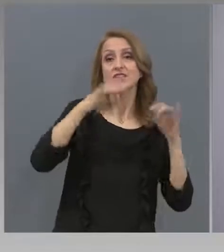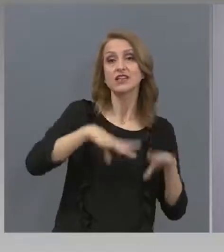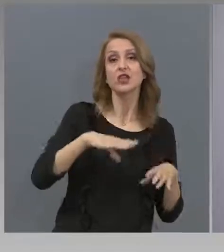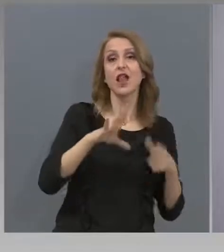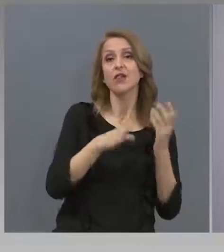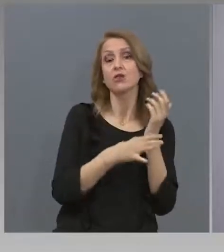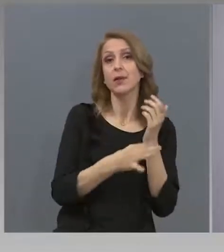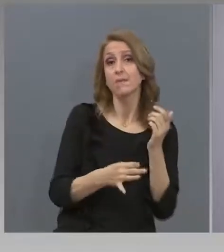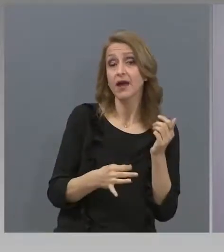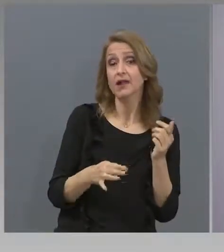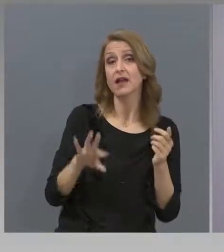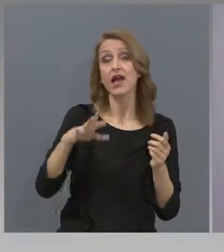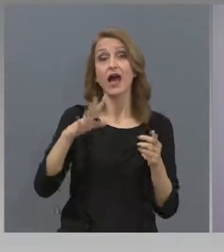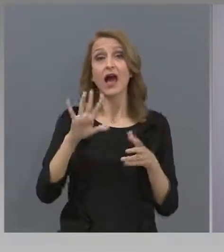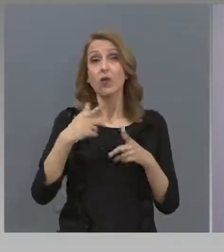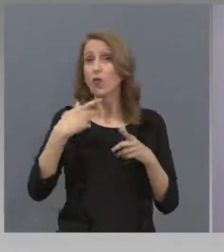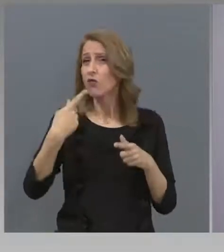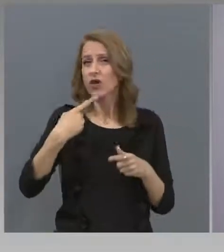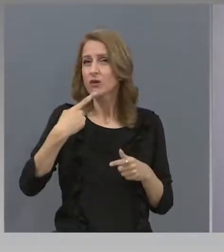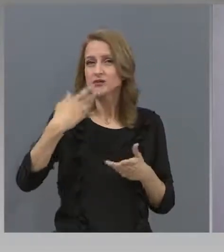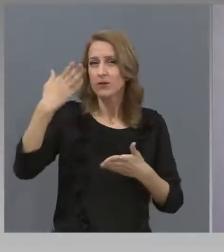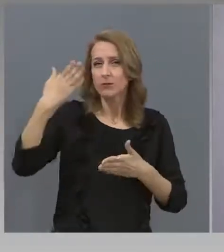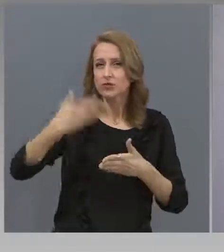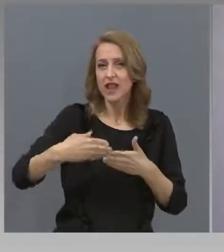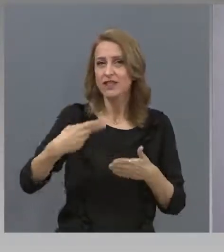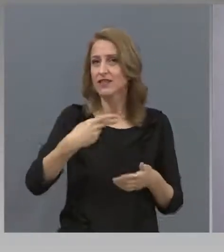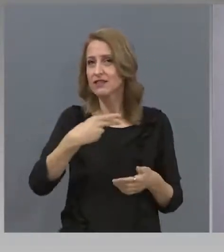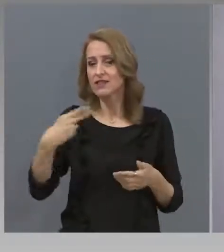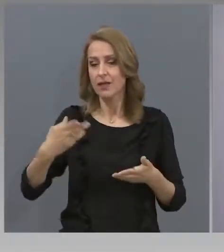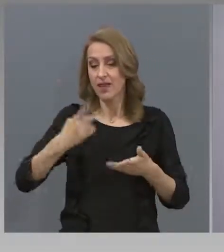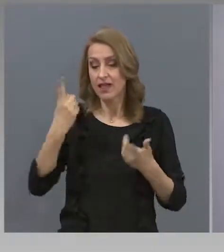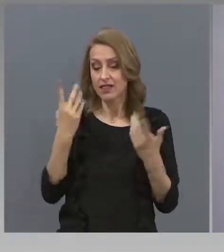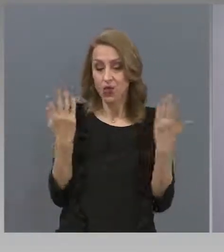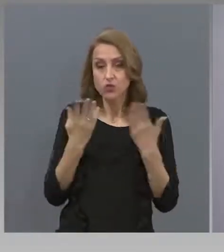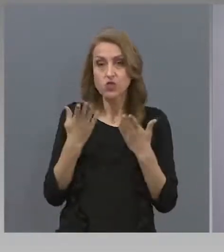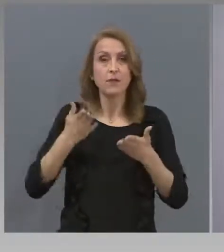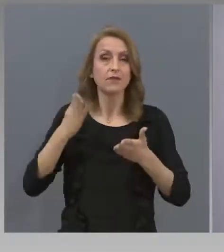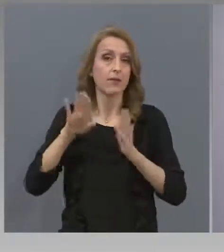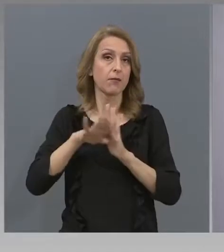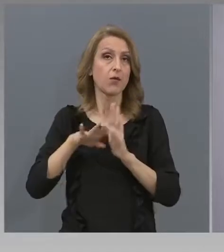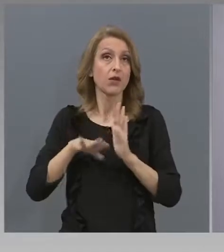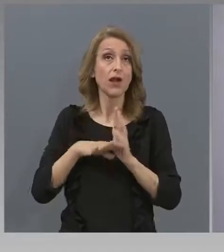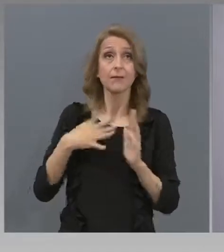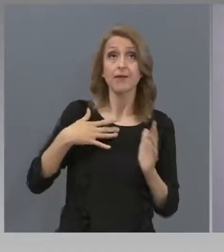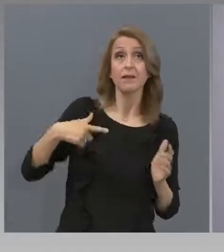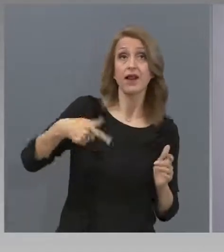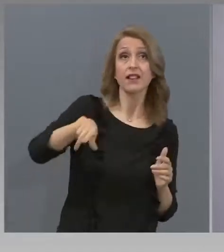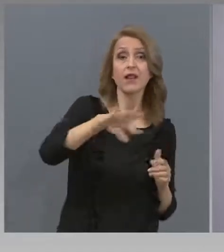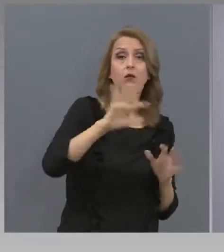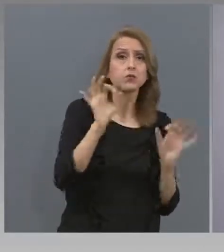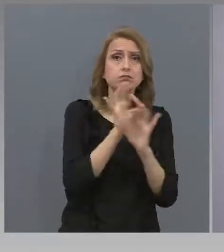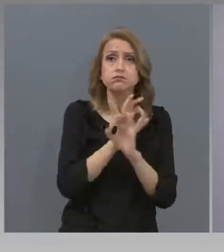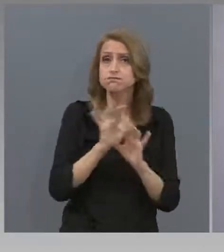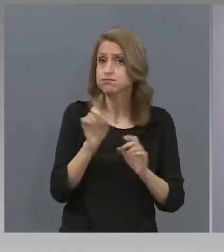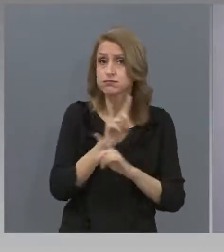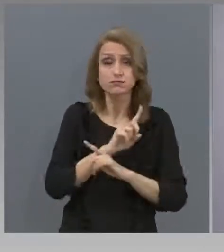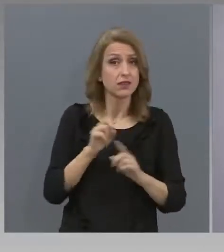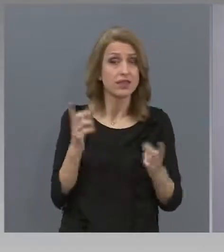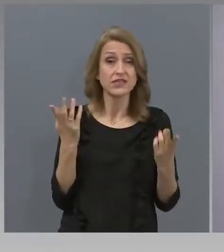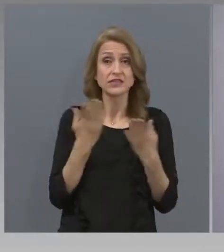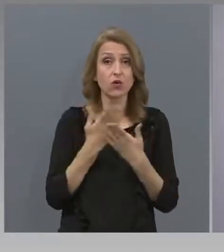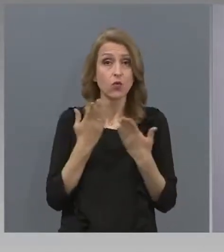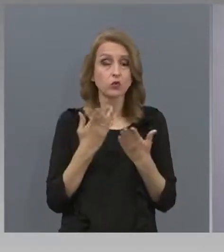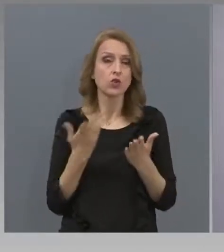са едни и съща. Ако говорим за последната тема от една учебна програма. А ще има ли такива, които изобщо няма да се ги изучава, ли ще им попаднат в